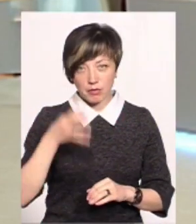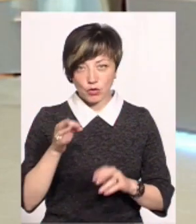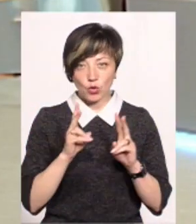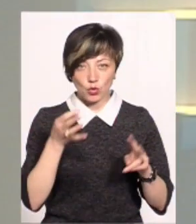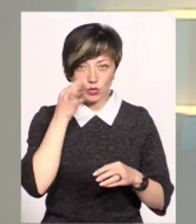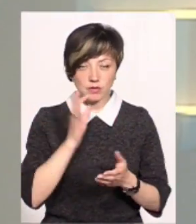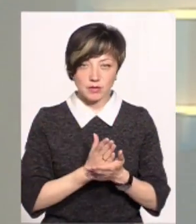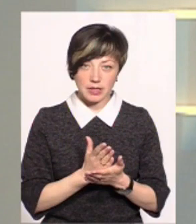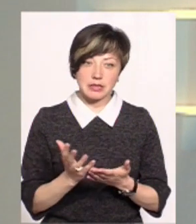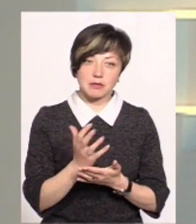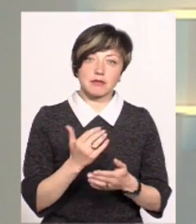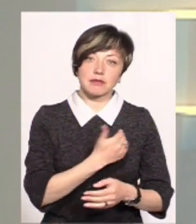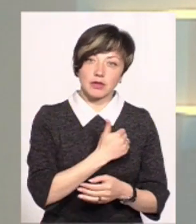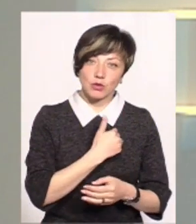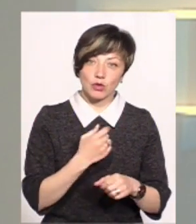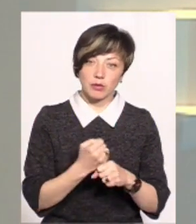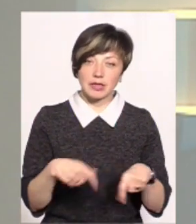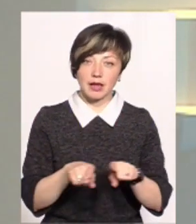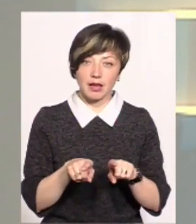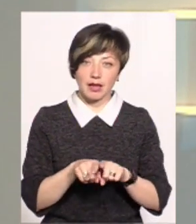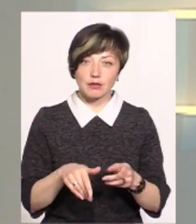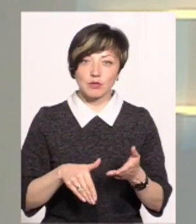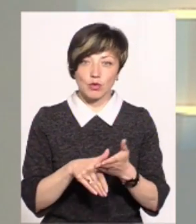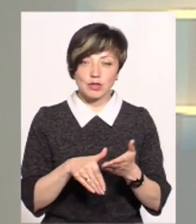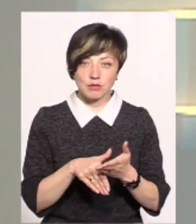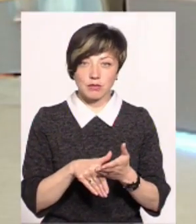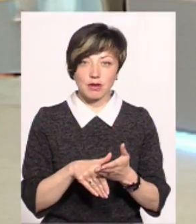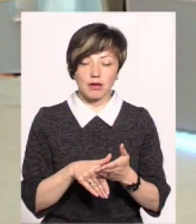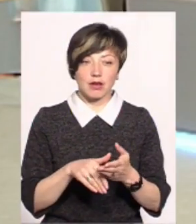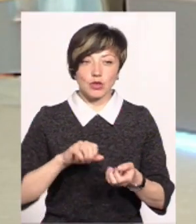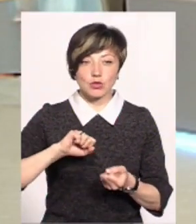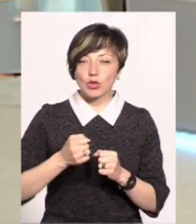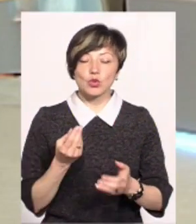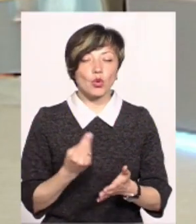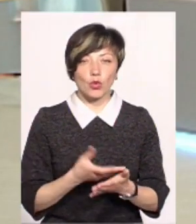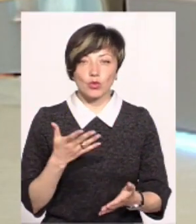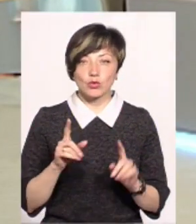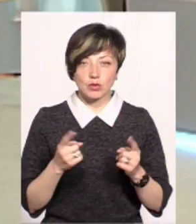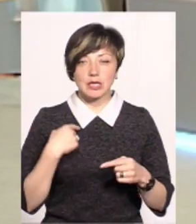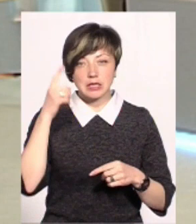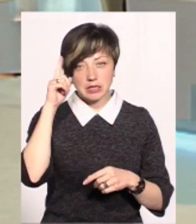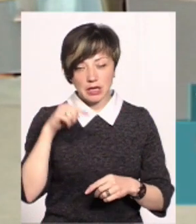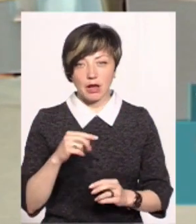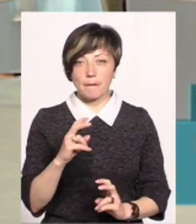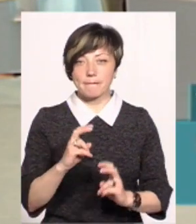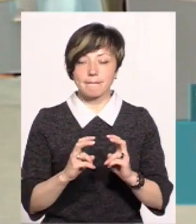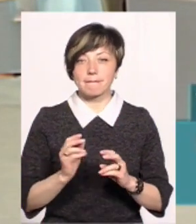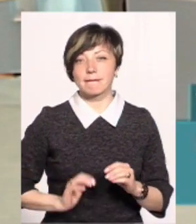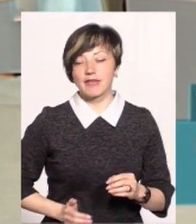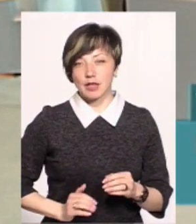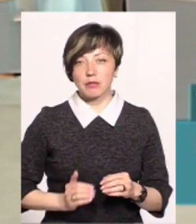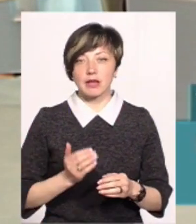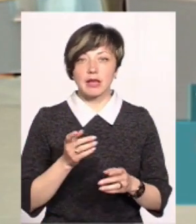хтось уже практикує, чи, можливо, збирається практикувати такий спосіб сублімації? Це досить дорогий спосіб. Я знаю, що підприємці поки що